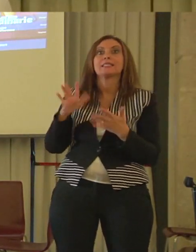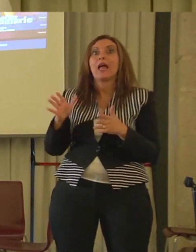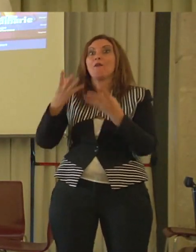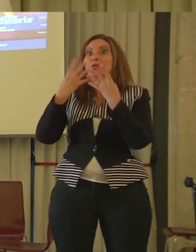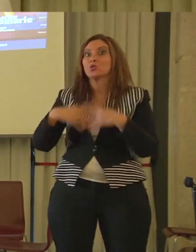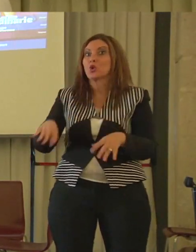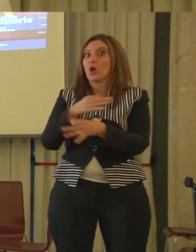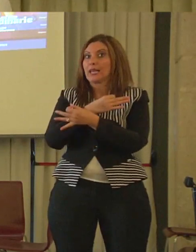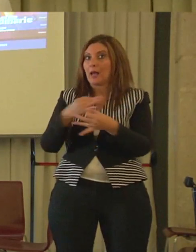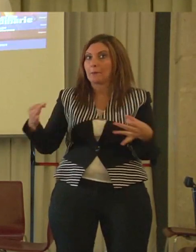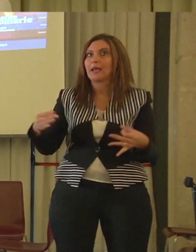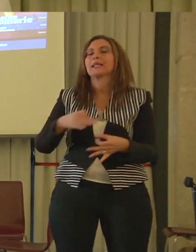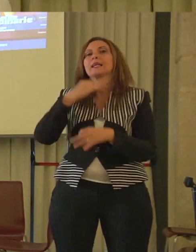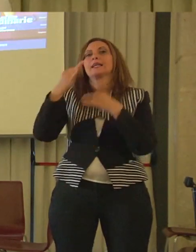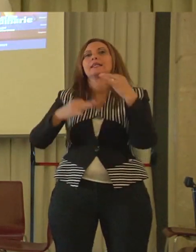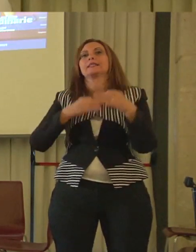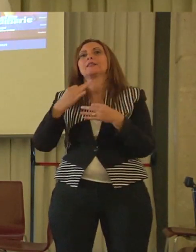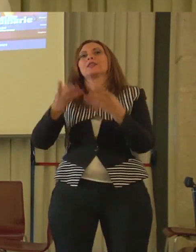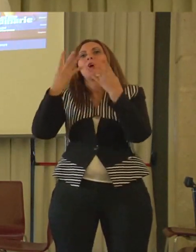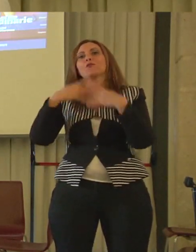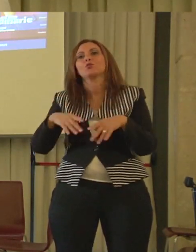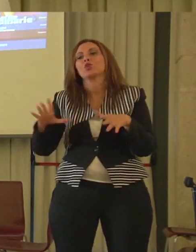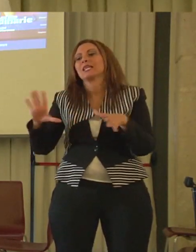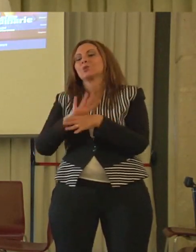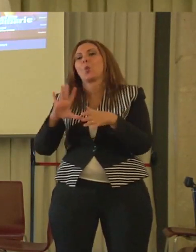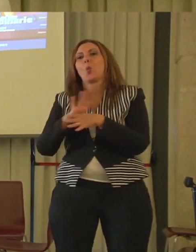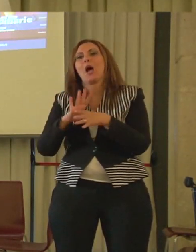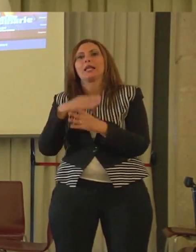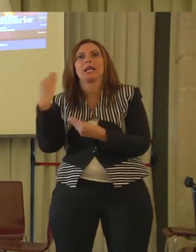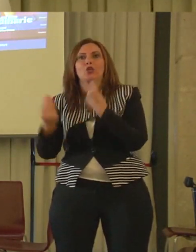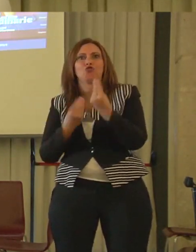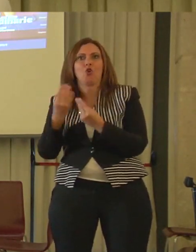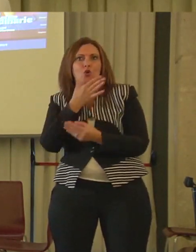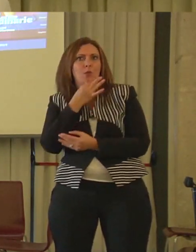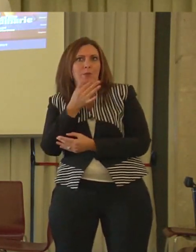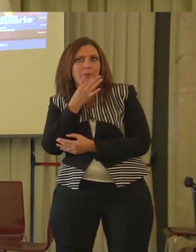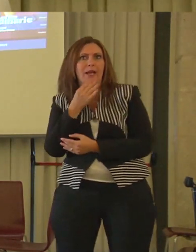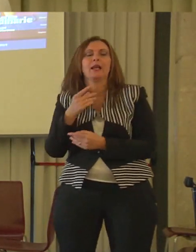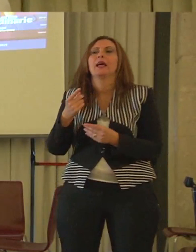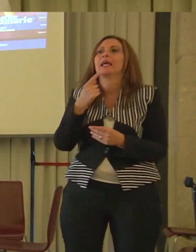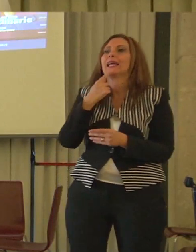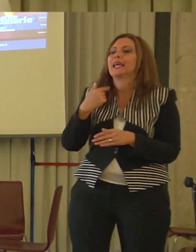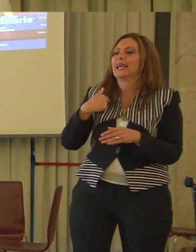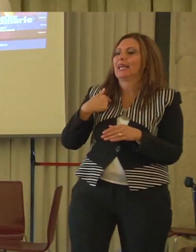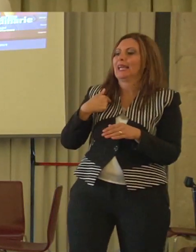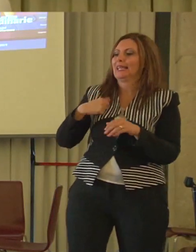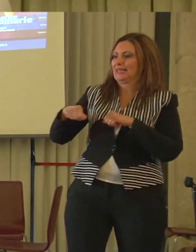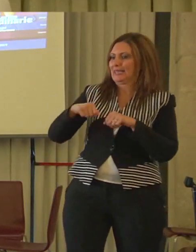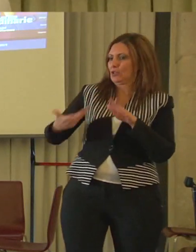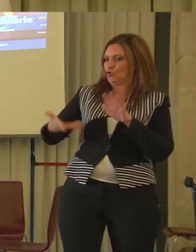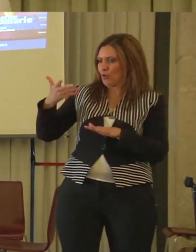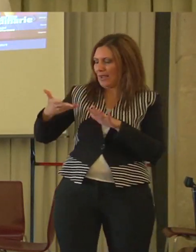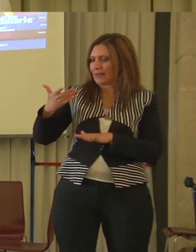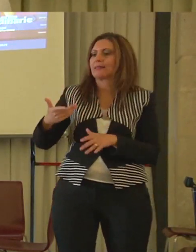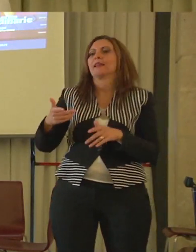funzionato, significa che ha funzionato il bel gioco di squadra, a cominciare dalla mia dirigente e da tutti i collaboratori. Perché vedete se